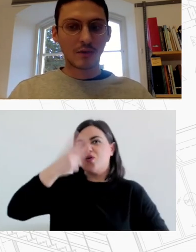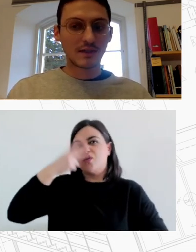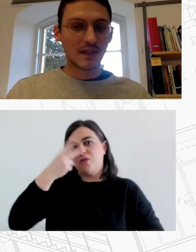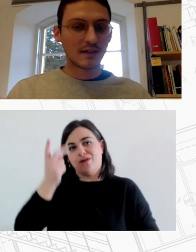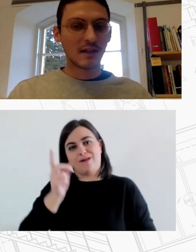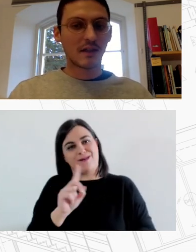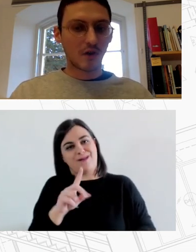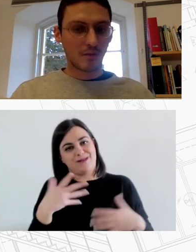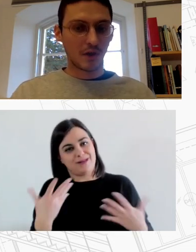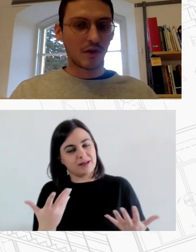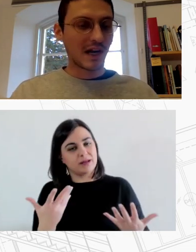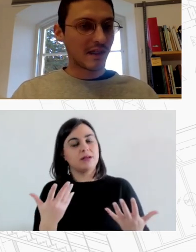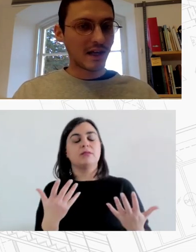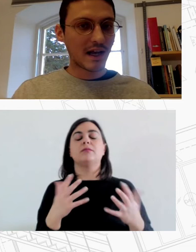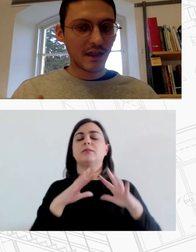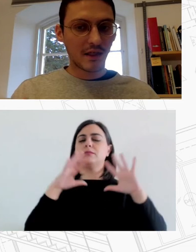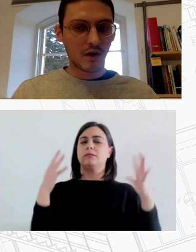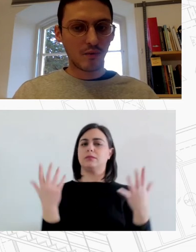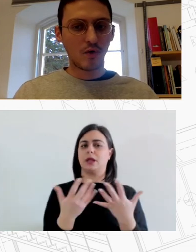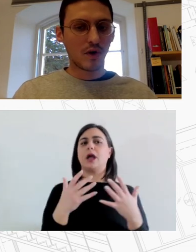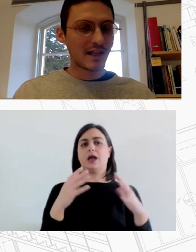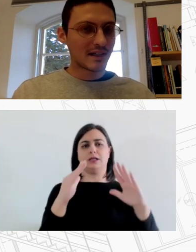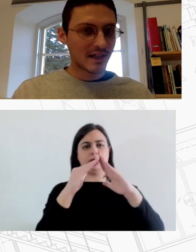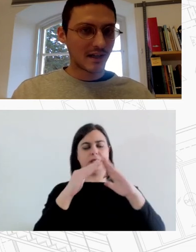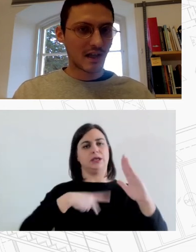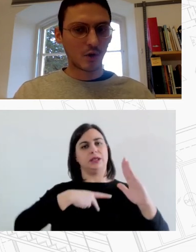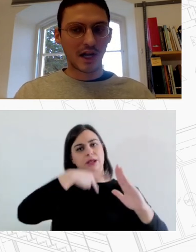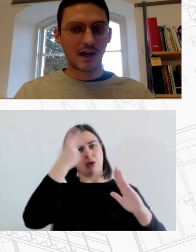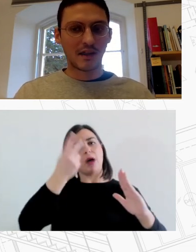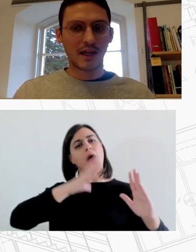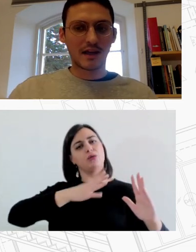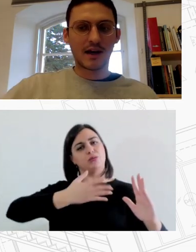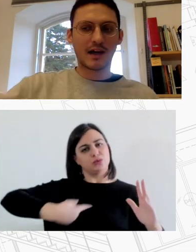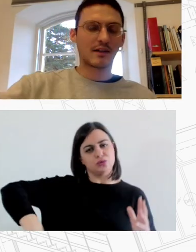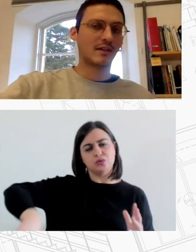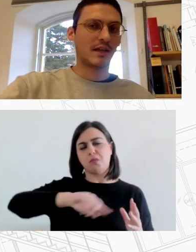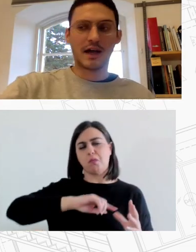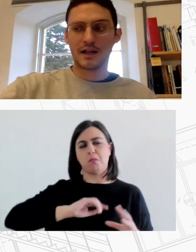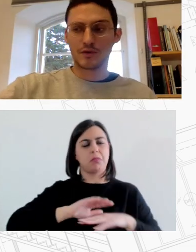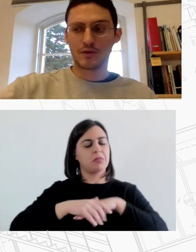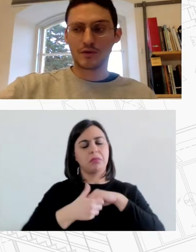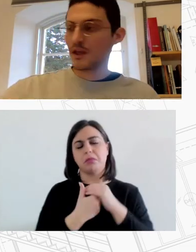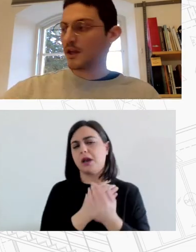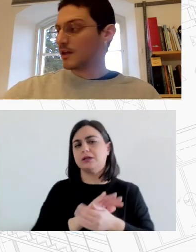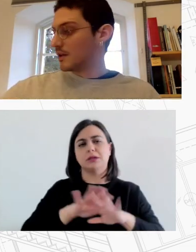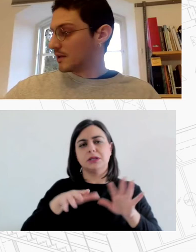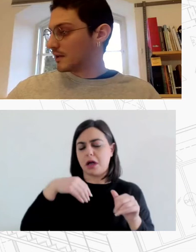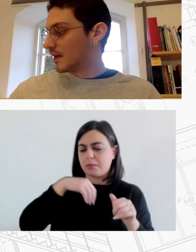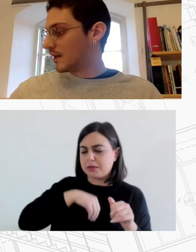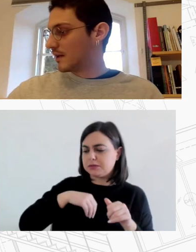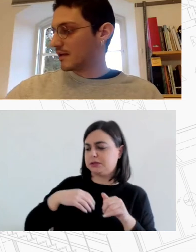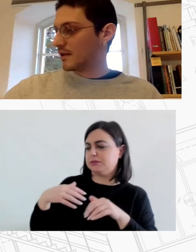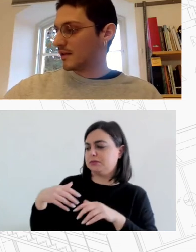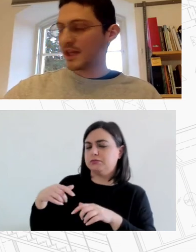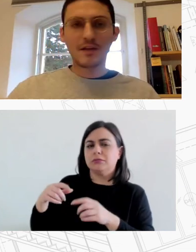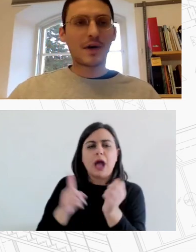δικαίωμα στη στέγαση είναι ανθρώπινο δηλαδή είναι κάθε ανθρώπου ανεξάρτητα από τα ιδιαίτερα χαρακτηριστικά του και